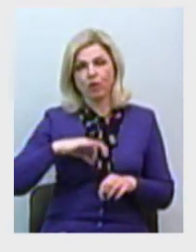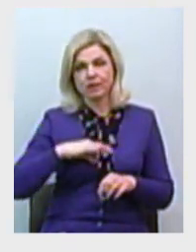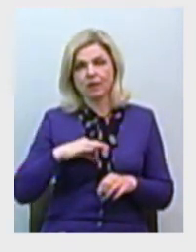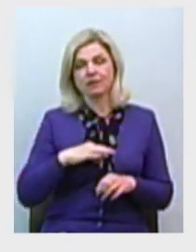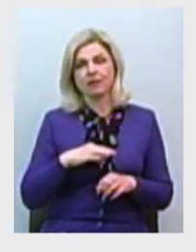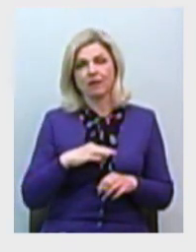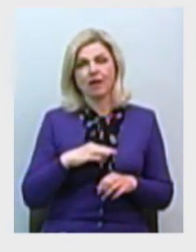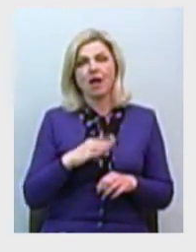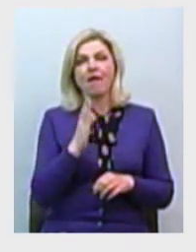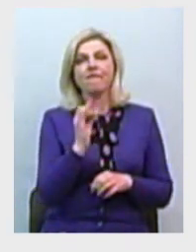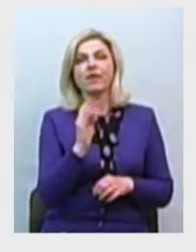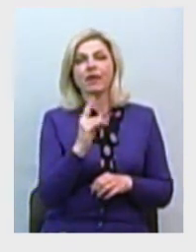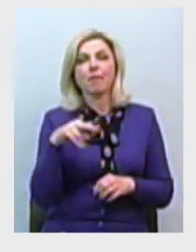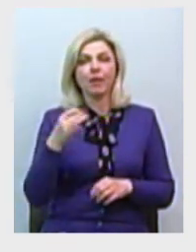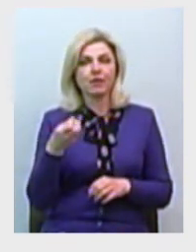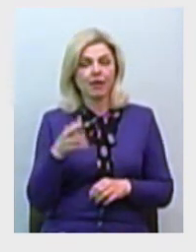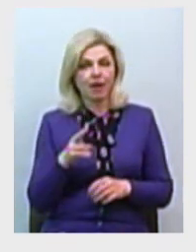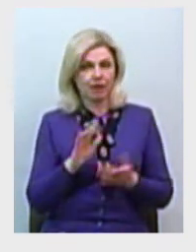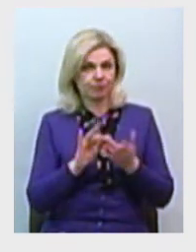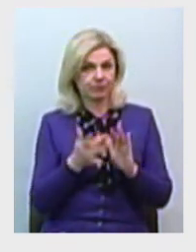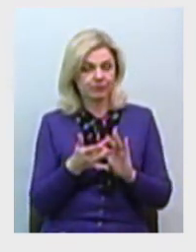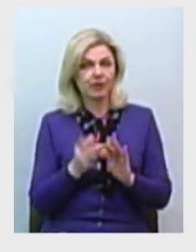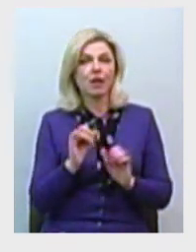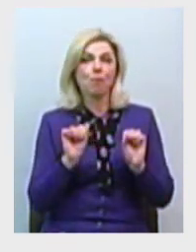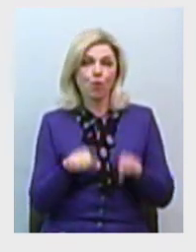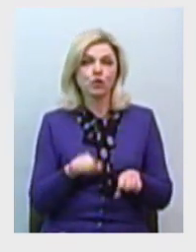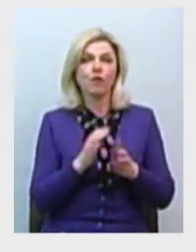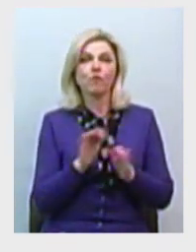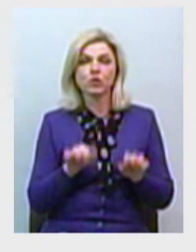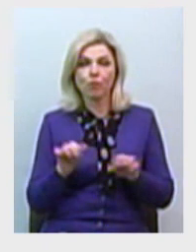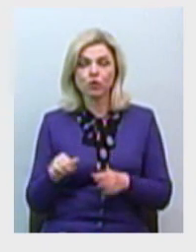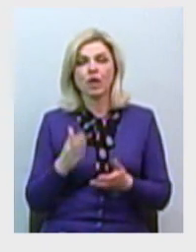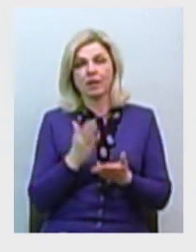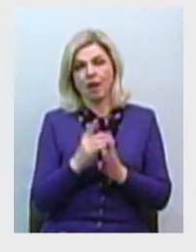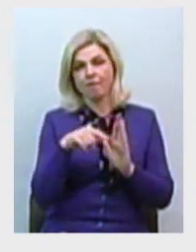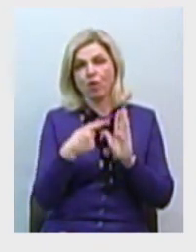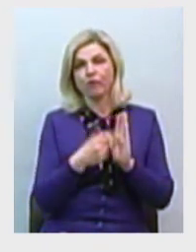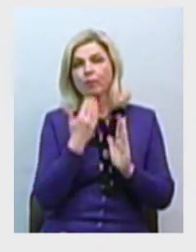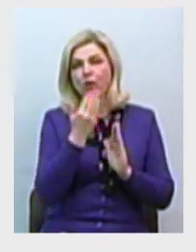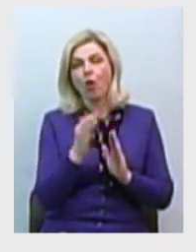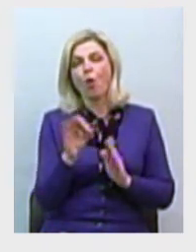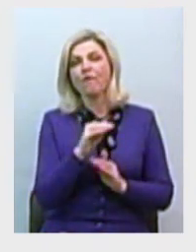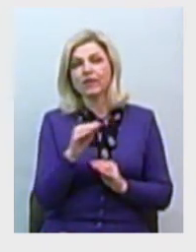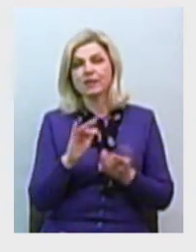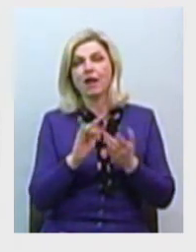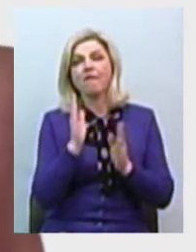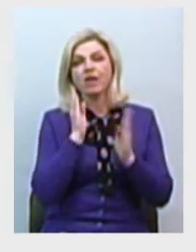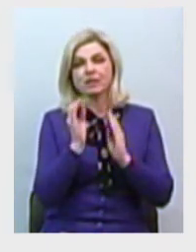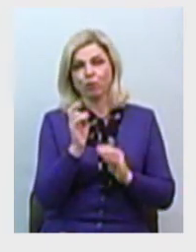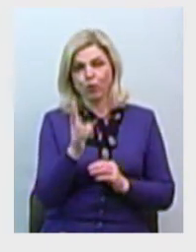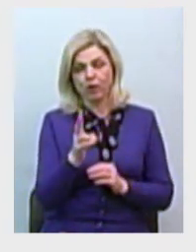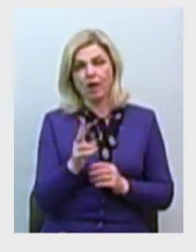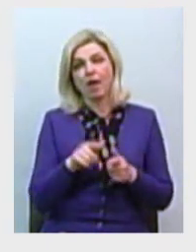правничою Вікіпедією Wikilegolade. Також є можливість поставити запитання в месенджері офіційної Facebook-сторінки